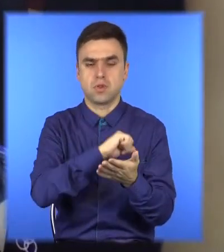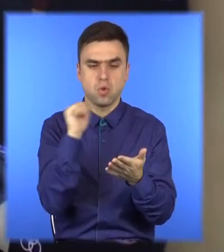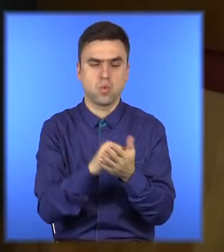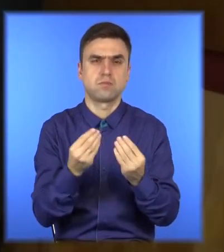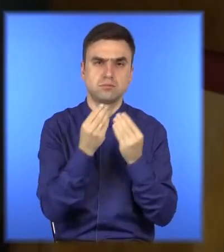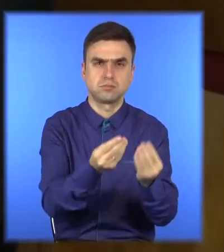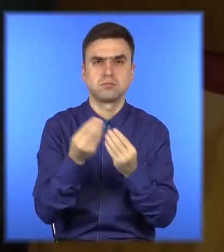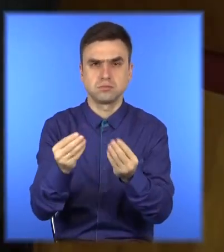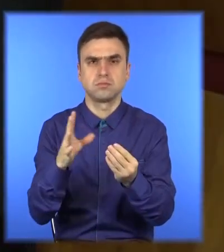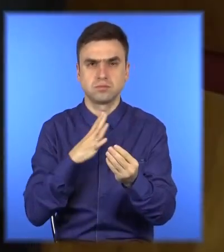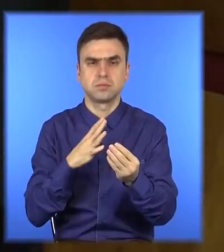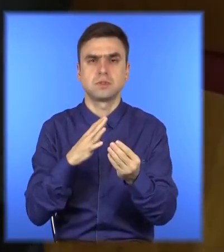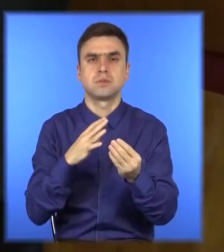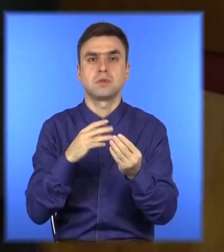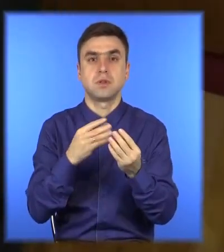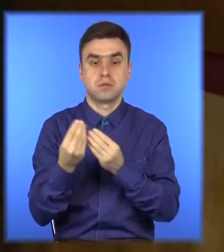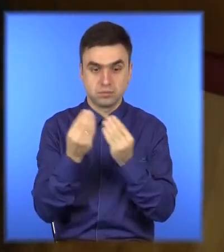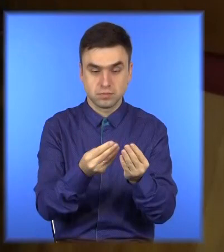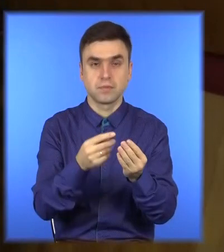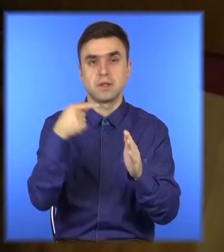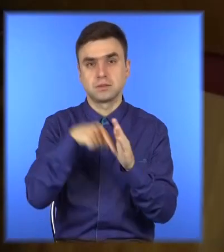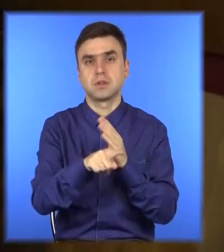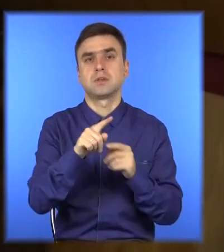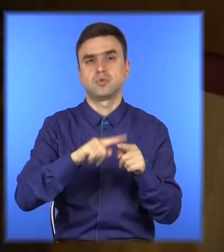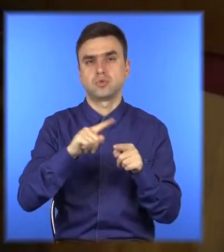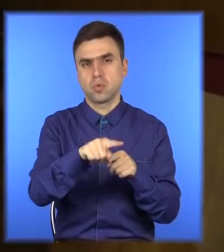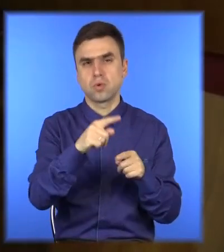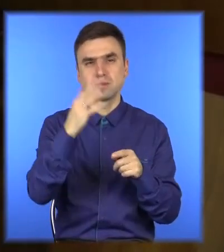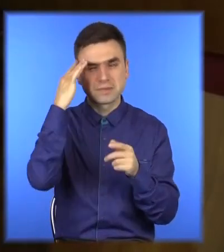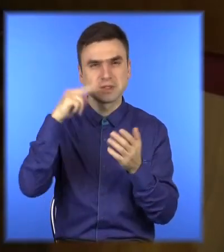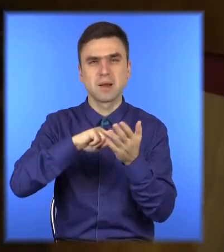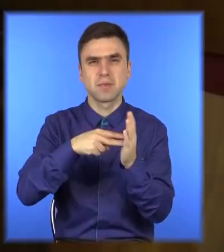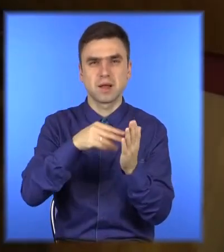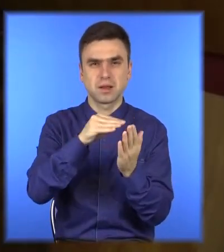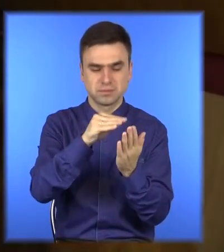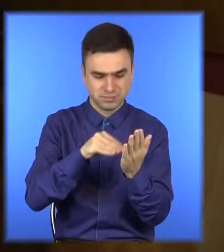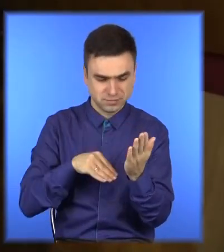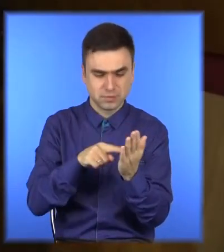життях. Загалом для учнів Сарцаганського району «Зрозумінність»